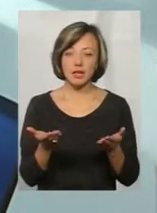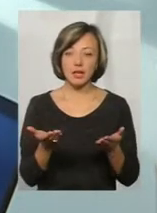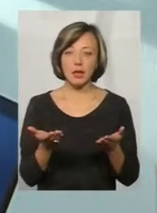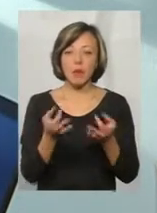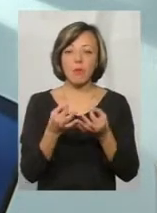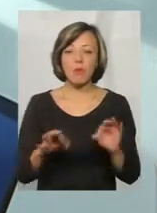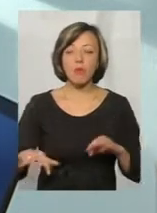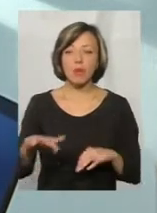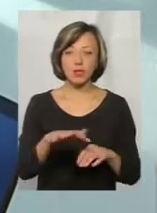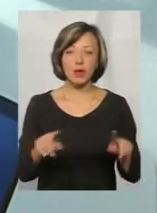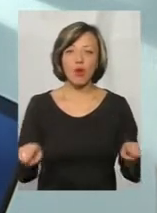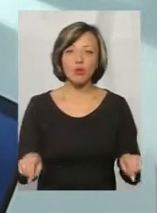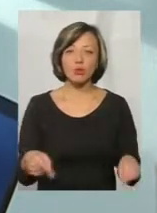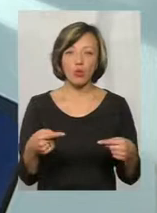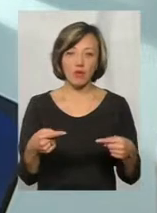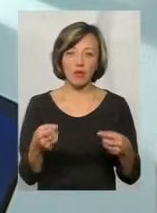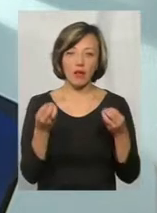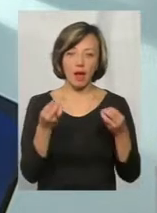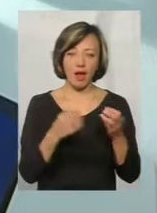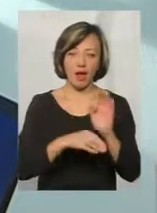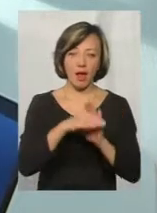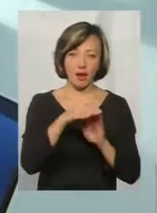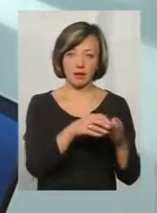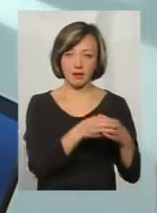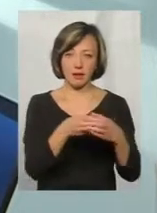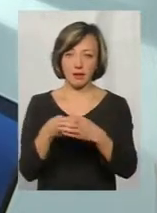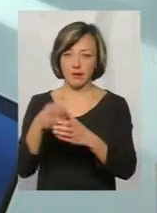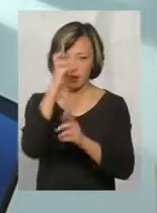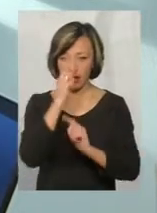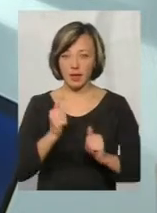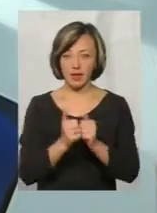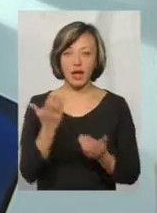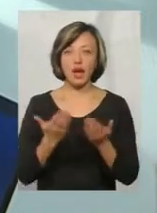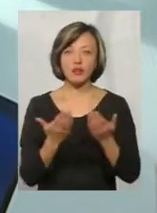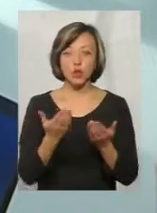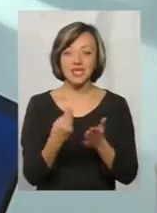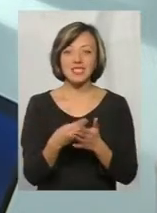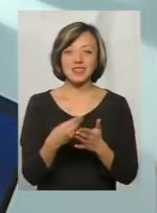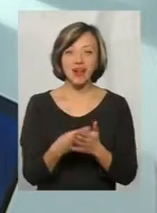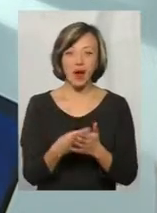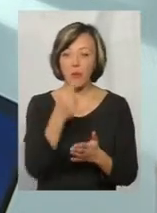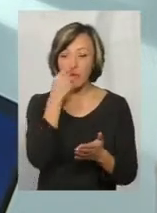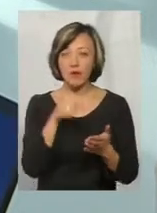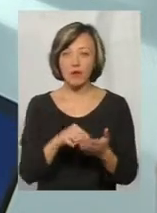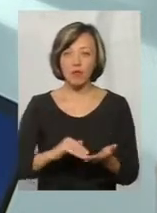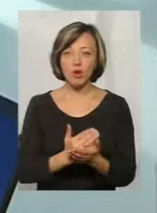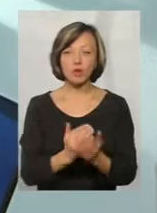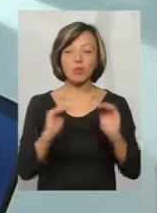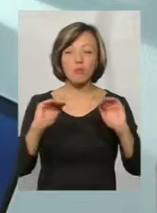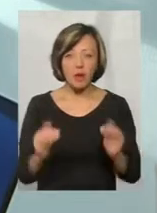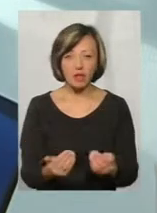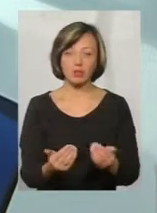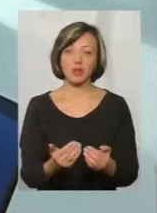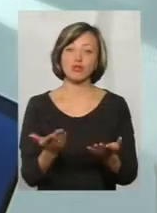для оновлення еліт в країні. Тобто, якщо ціна входження в політику стане хоча б трохи нижчою, якщо